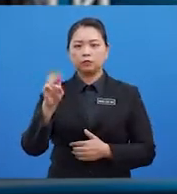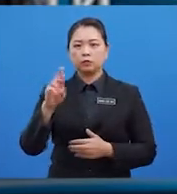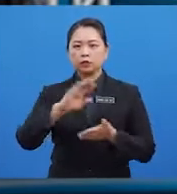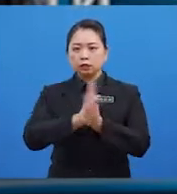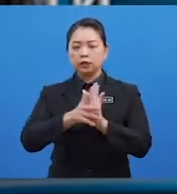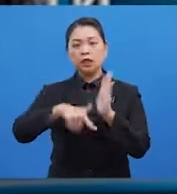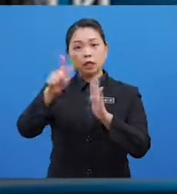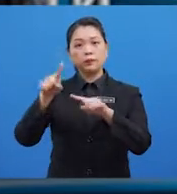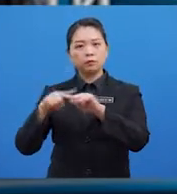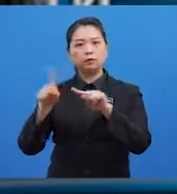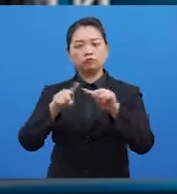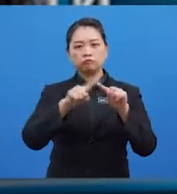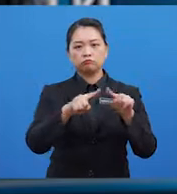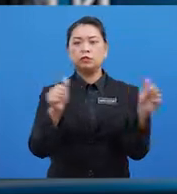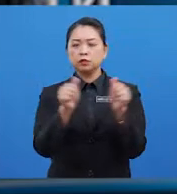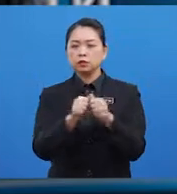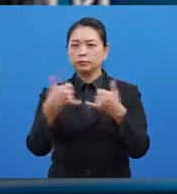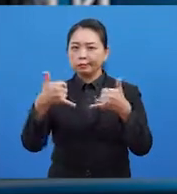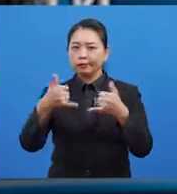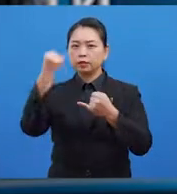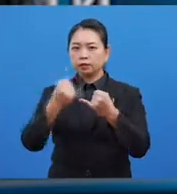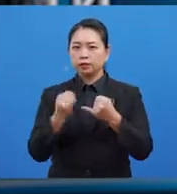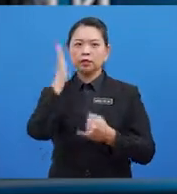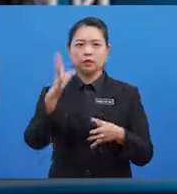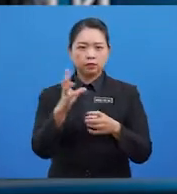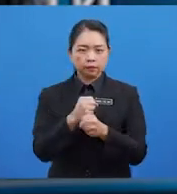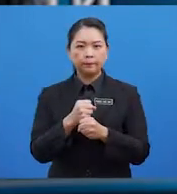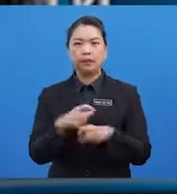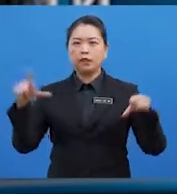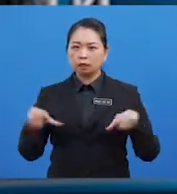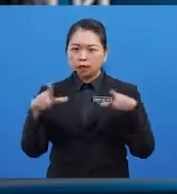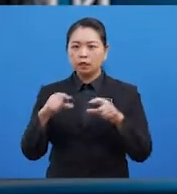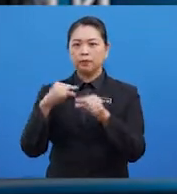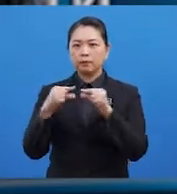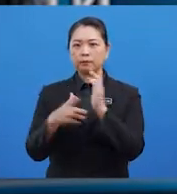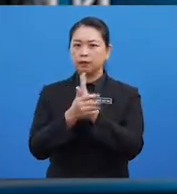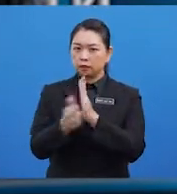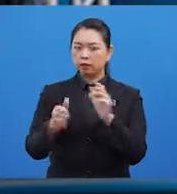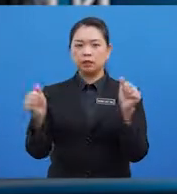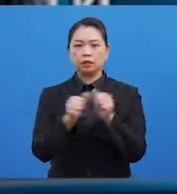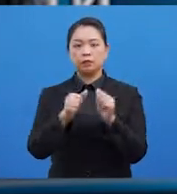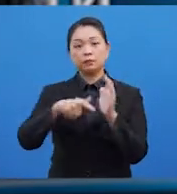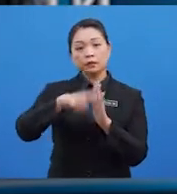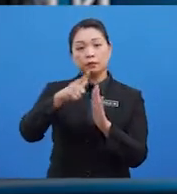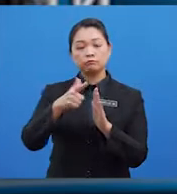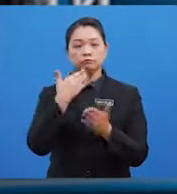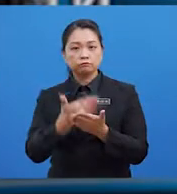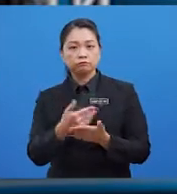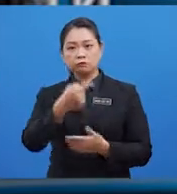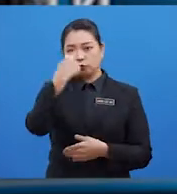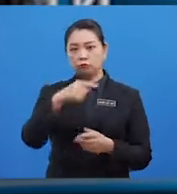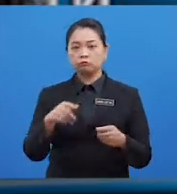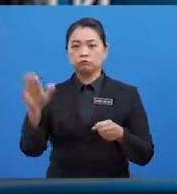lebih pelbagai Pemain akhirnya akan mendapat Melaksanakan pergerakan kemahiran Dengan lebih fleksibel